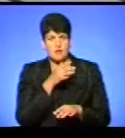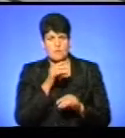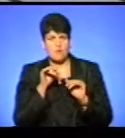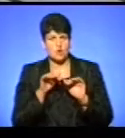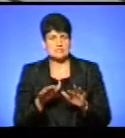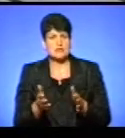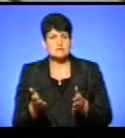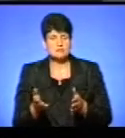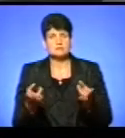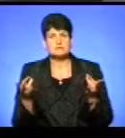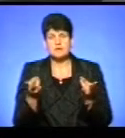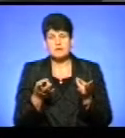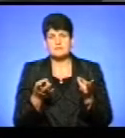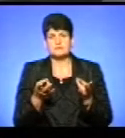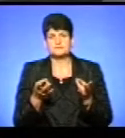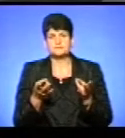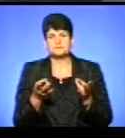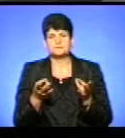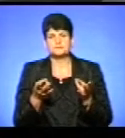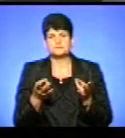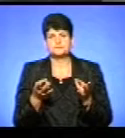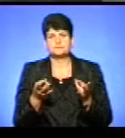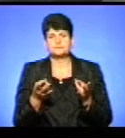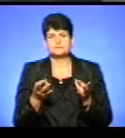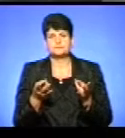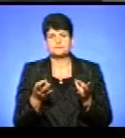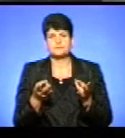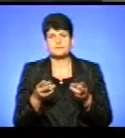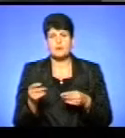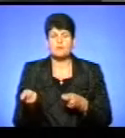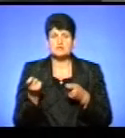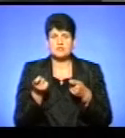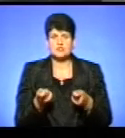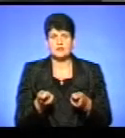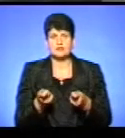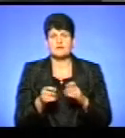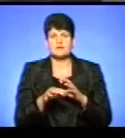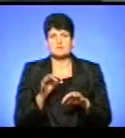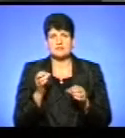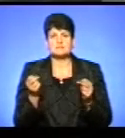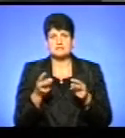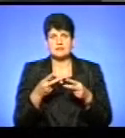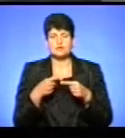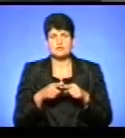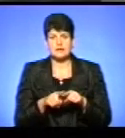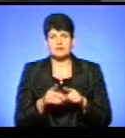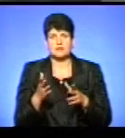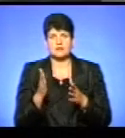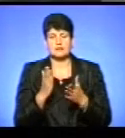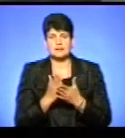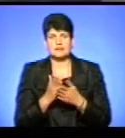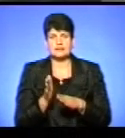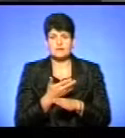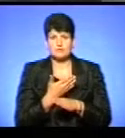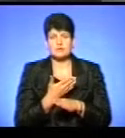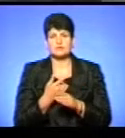Тобто, потрібно, якщо, наприклад, відмокнути від електропостачання, підібрати відповідну техніку, яка повинна демонтована. І